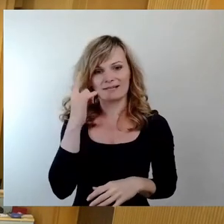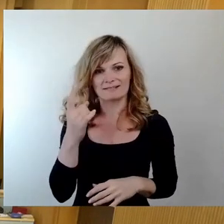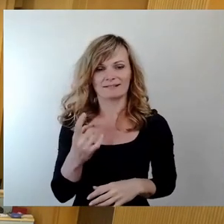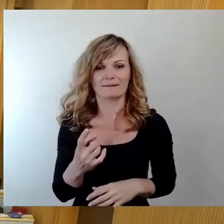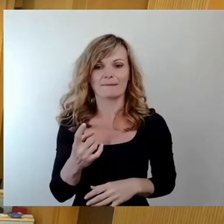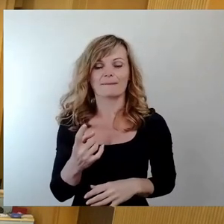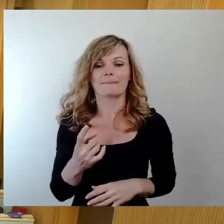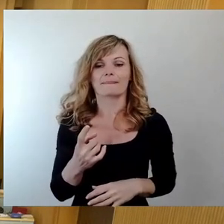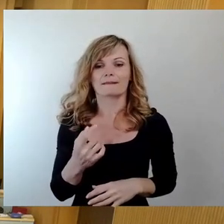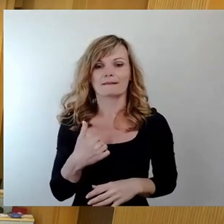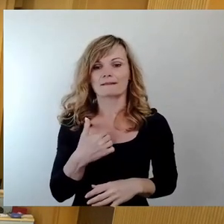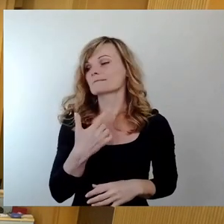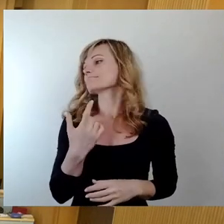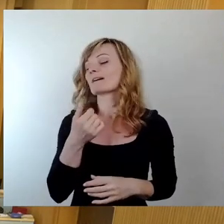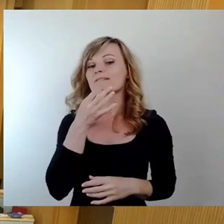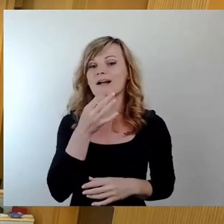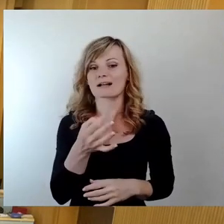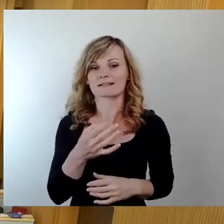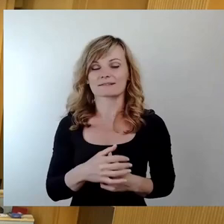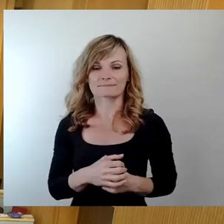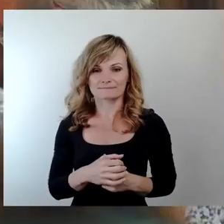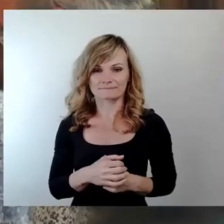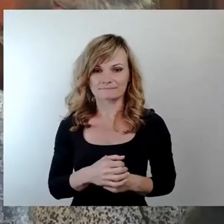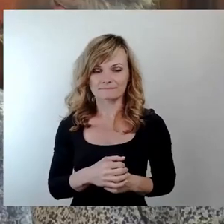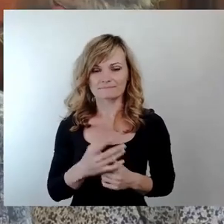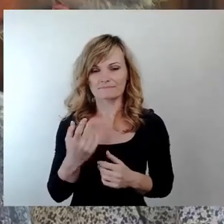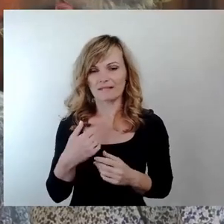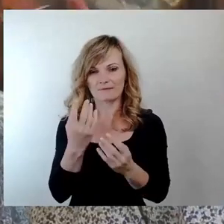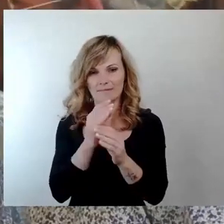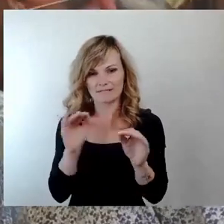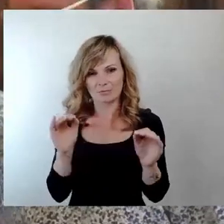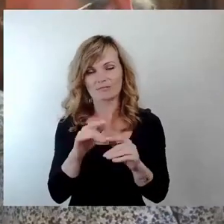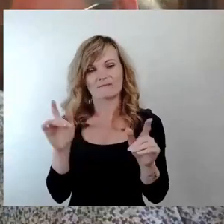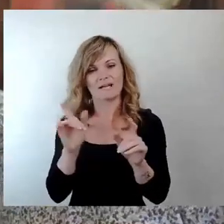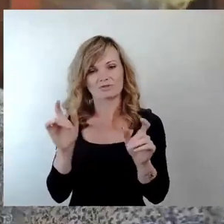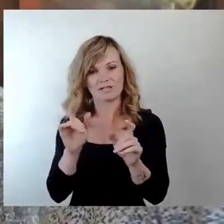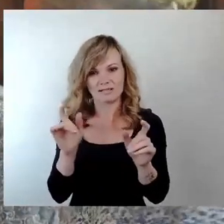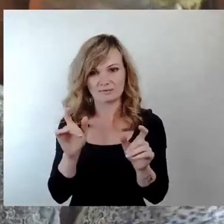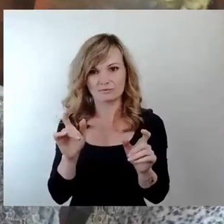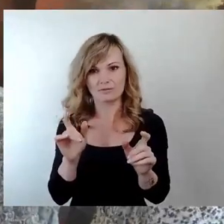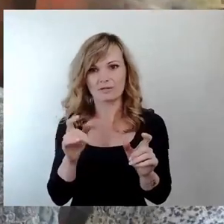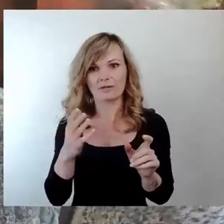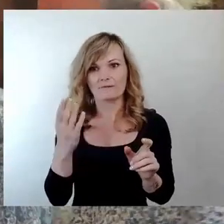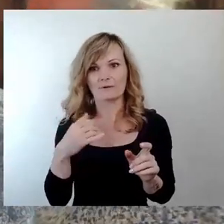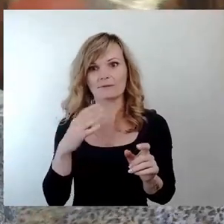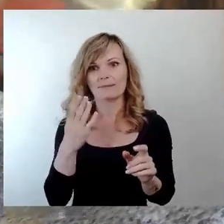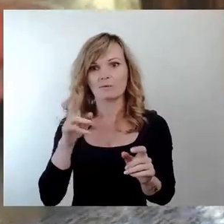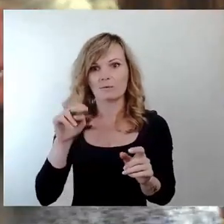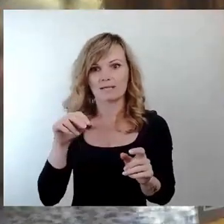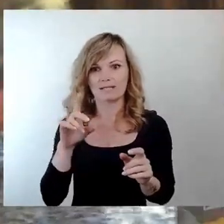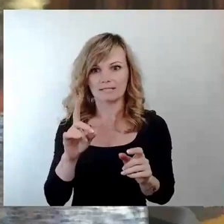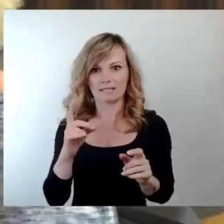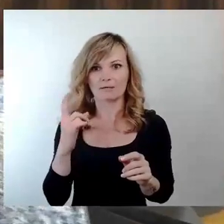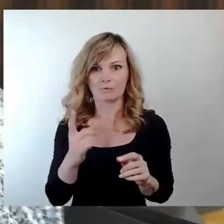hätte folgende Frage. Bei der Informationsveranstaltung von BUND und